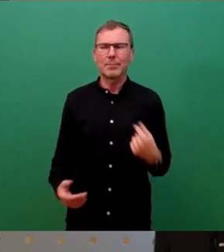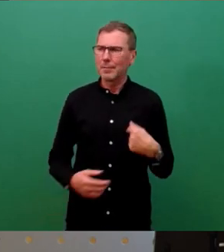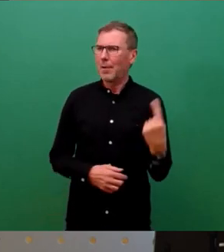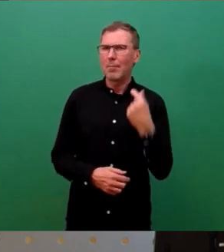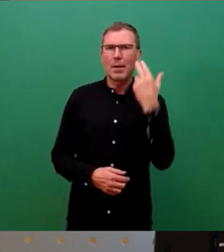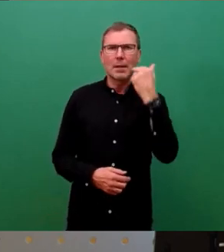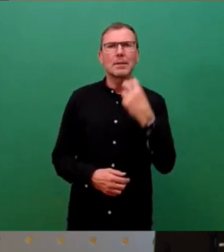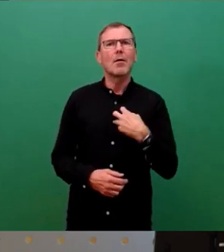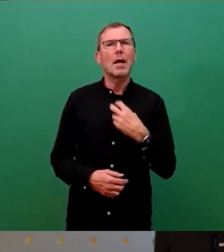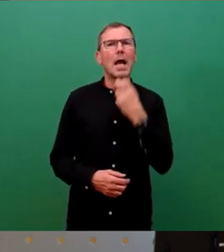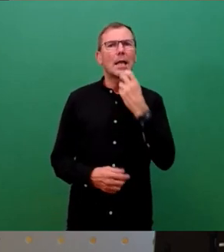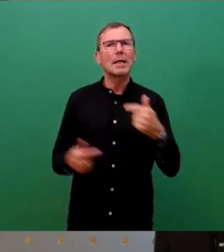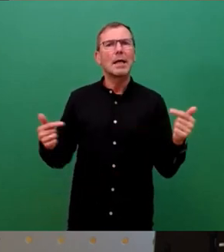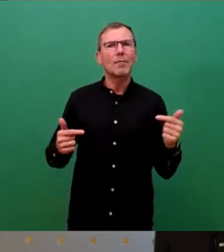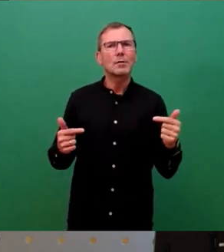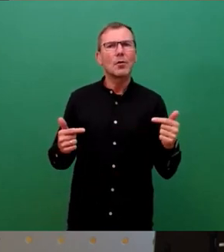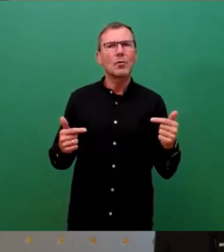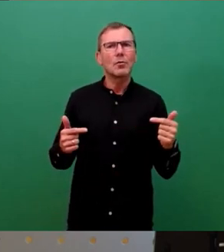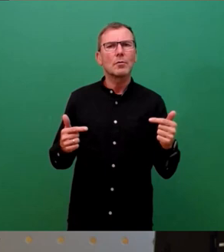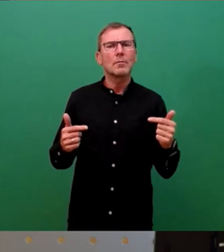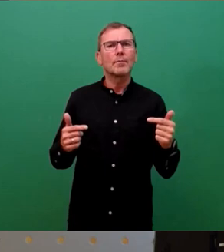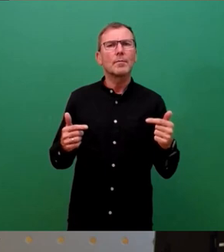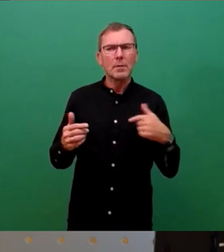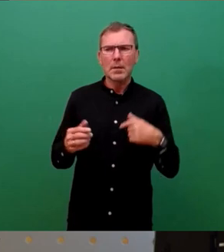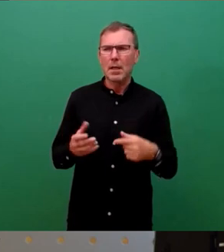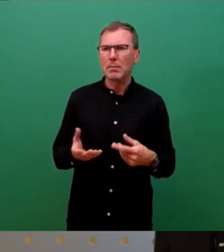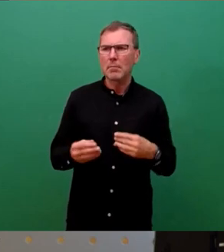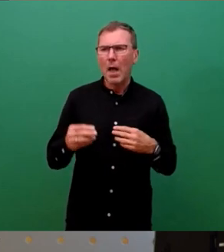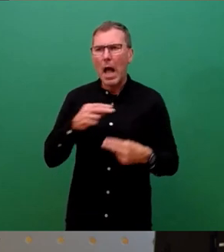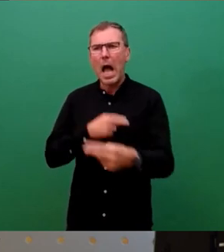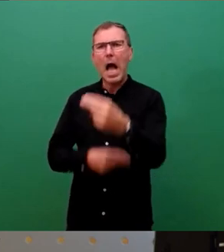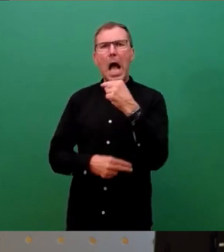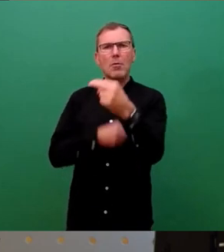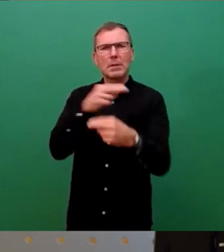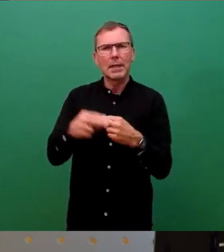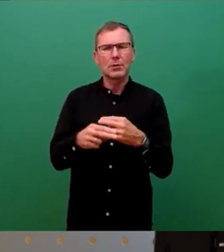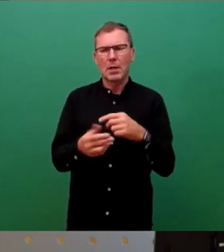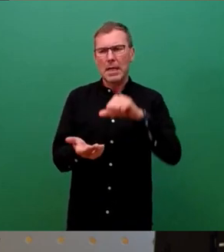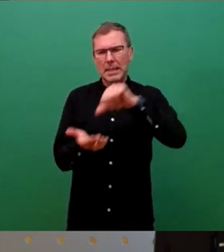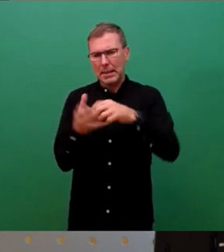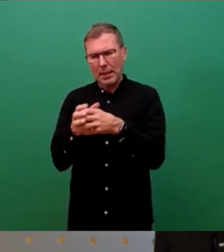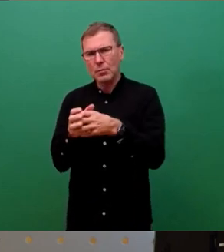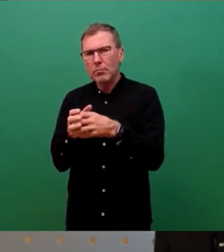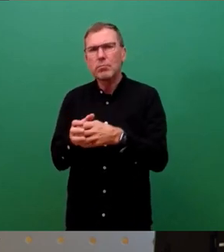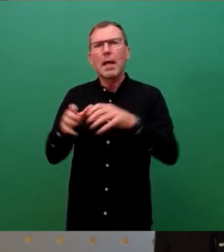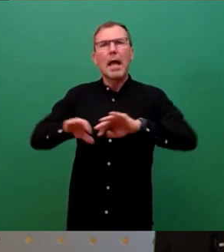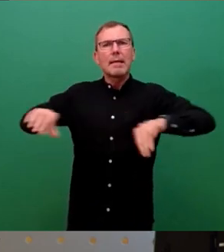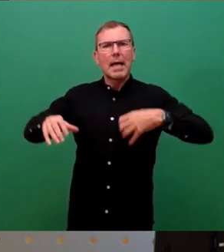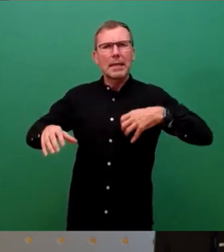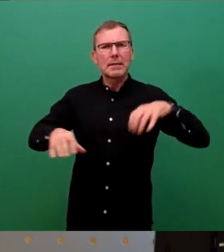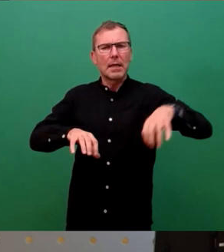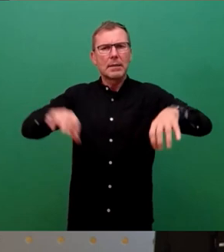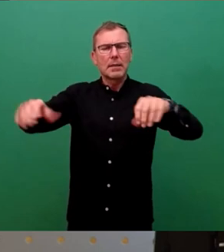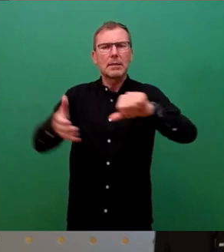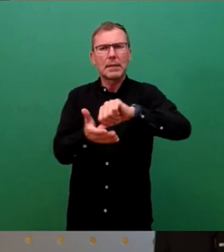Energieversorgung von Redundanz lebt, also von Dezentralisierung, von Belastbarkeit und nicht von